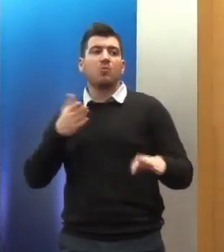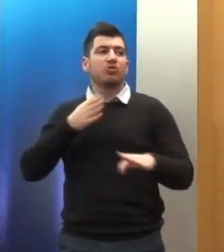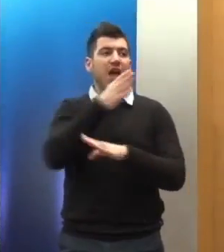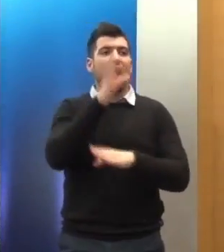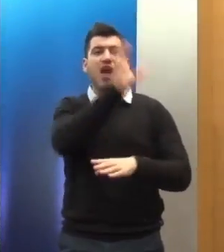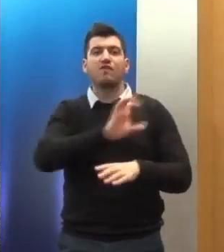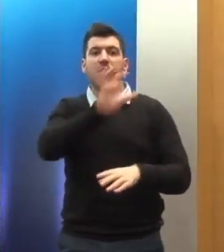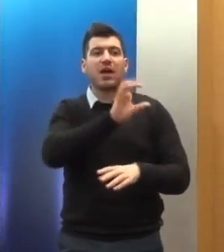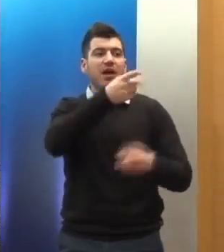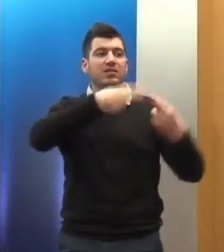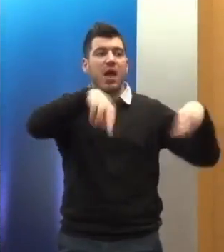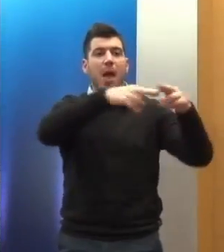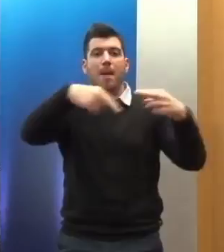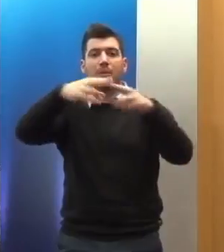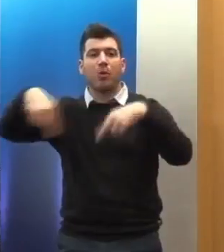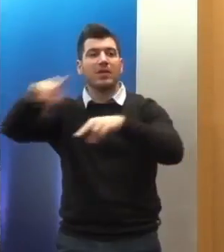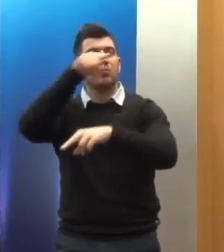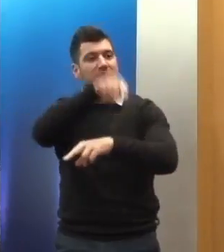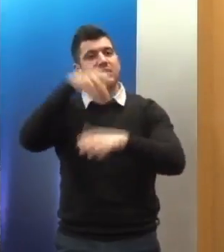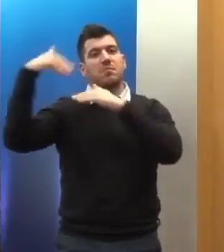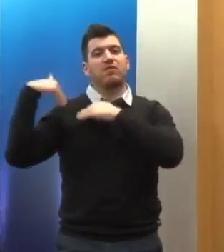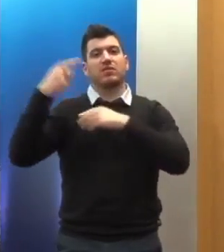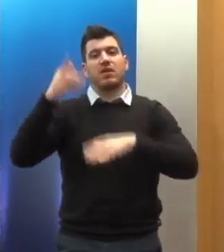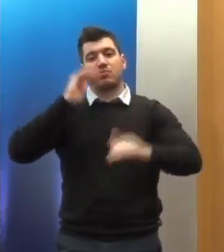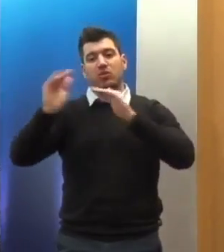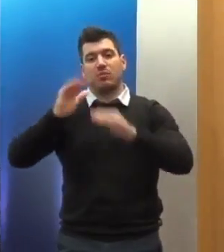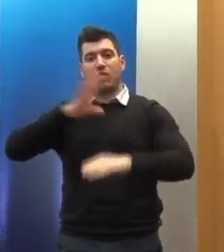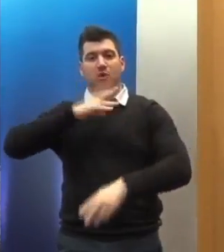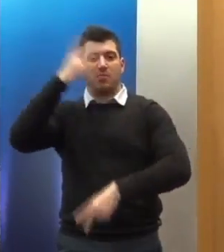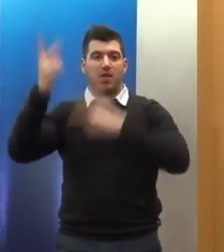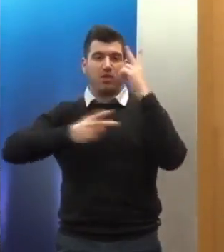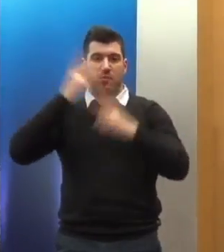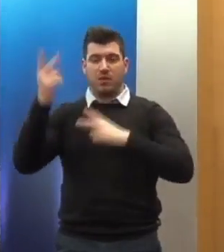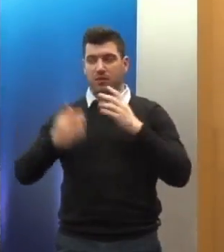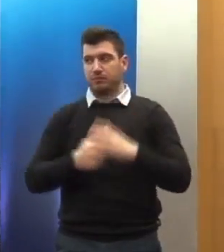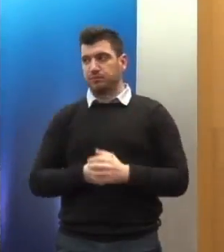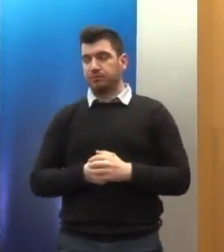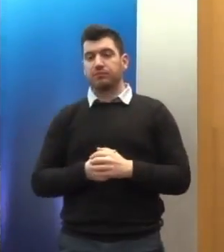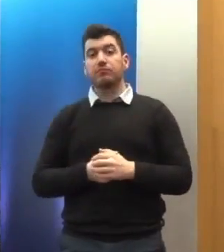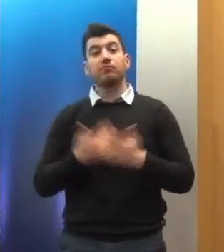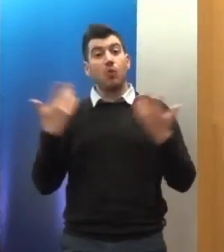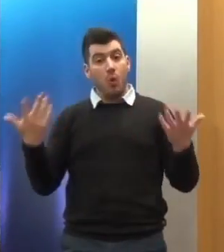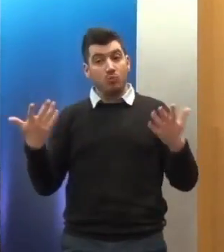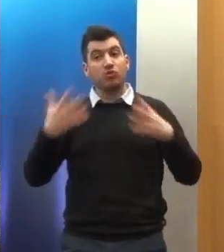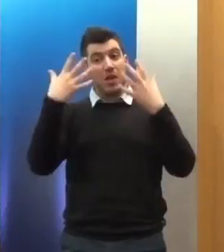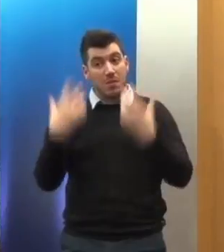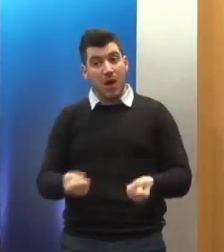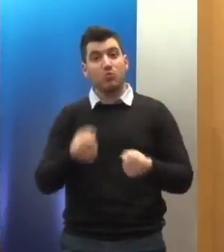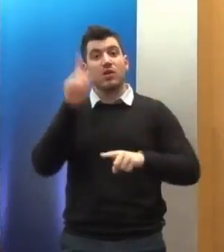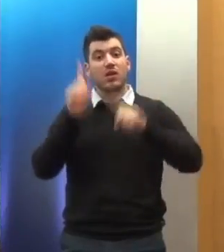Δικαιοδοτικά Όργανα Προστασίας Ανθρωπίνων Δικαιωμάτων. Πάντως, έχουν υπάρξει λίγες